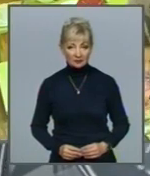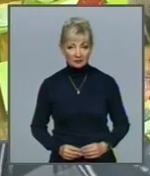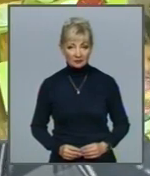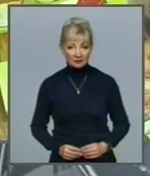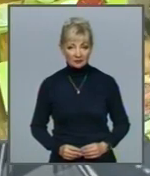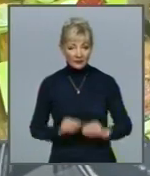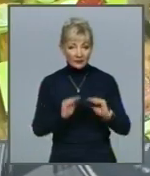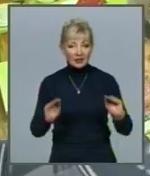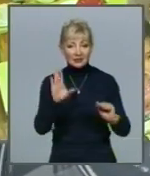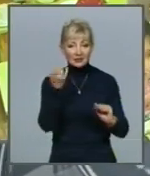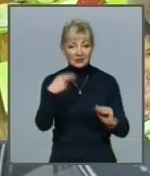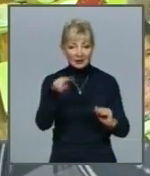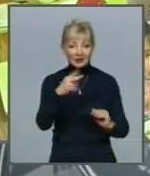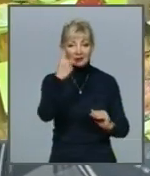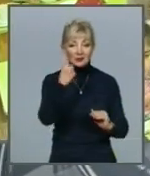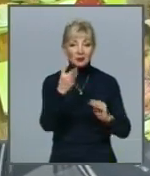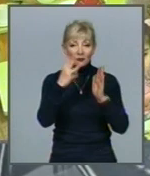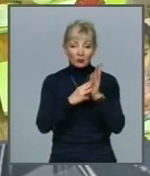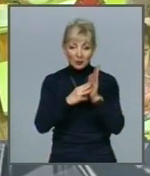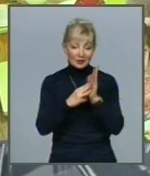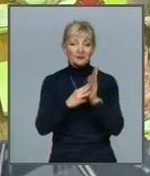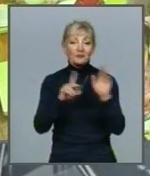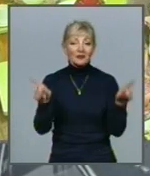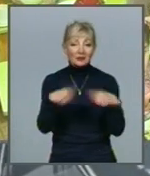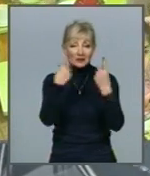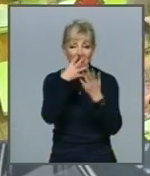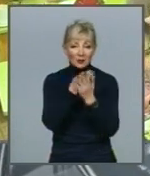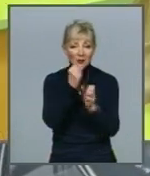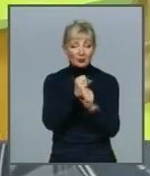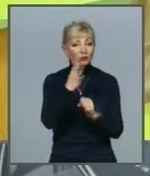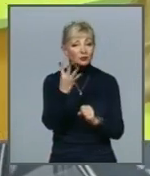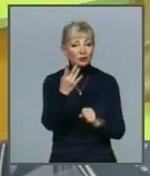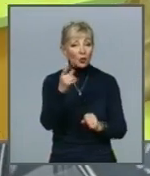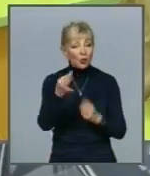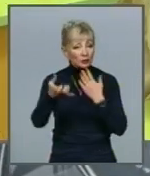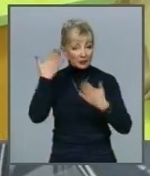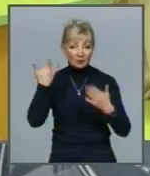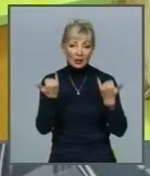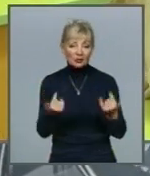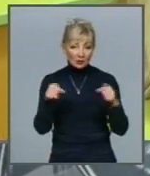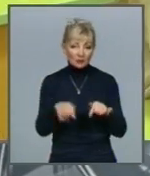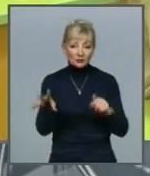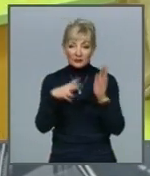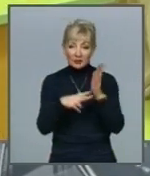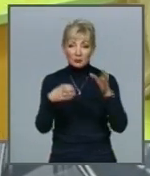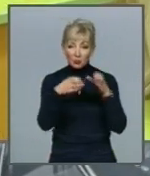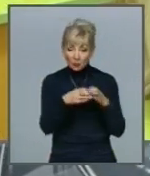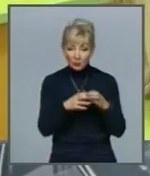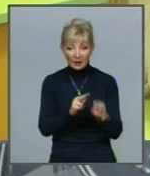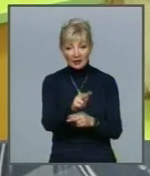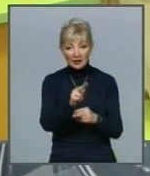Дитячий садочок номер 108 відновив свою роботу 4 роки тому Зараз тут в семи групах виховується